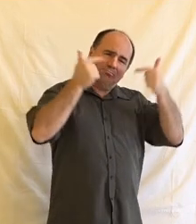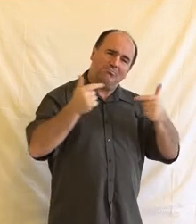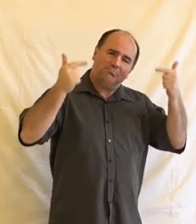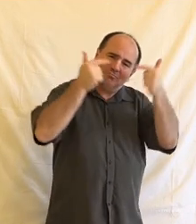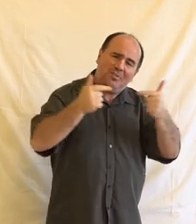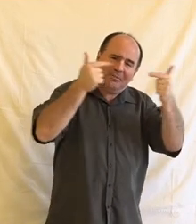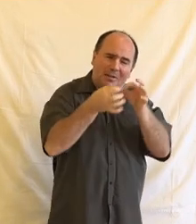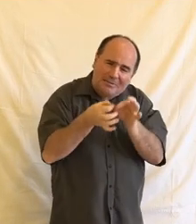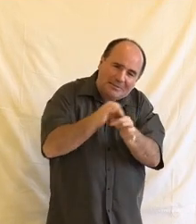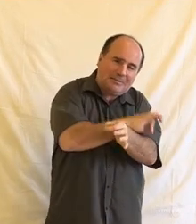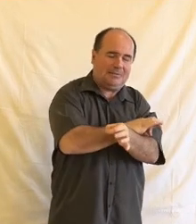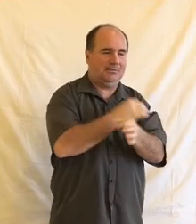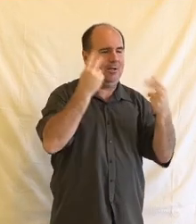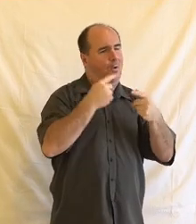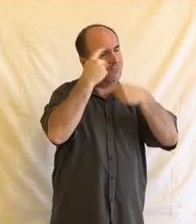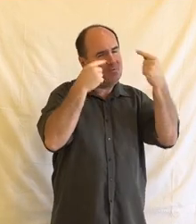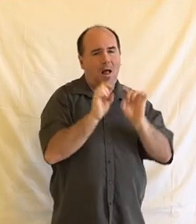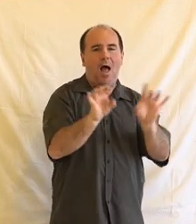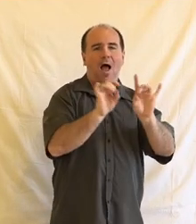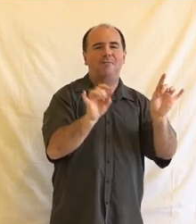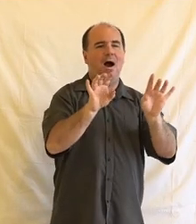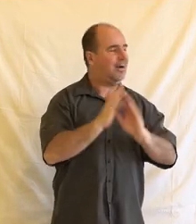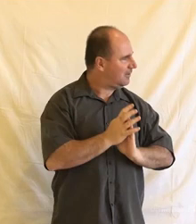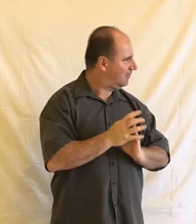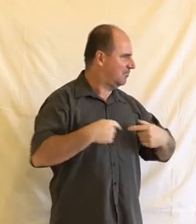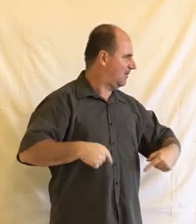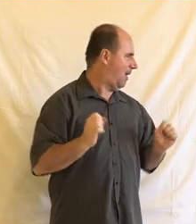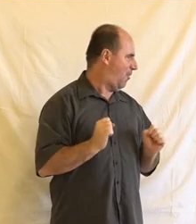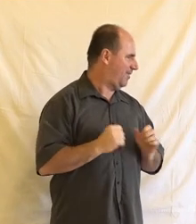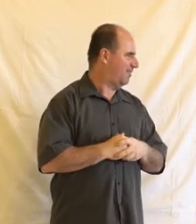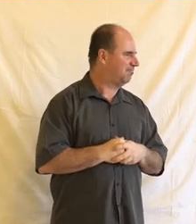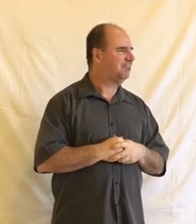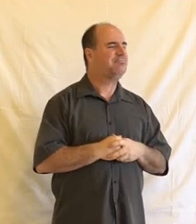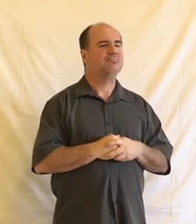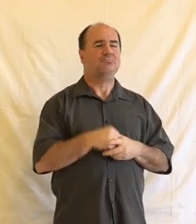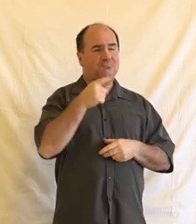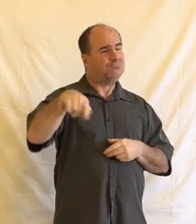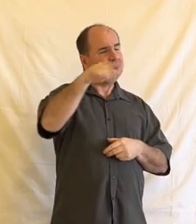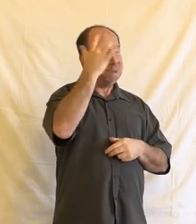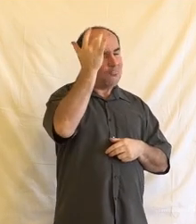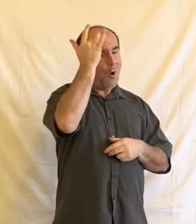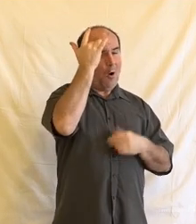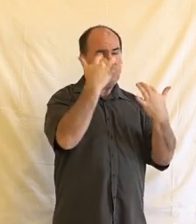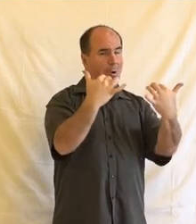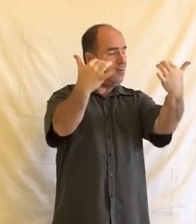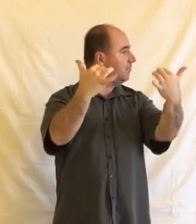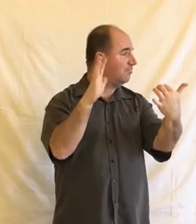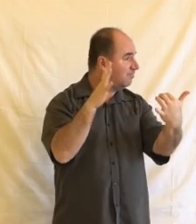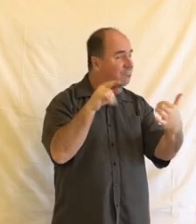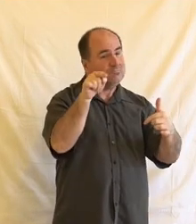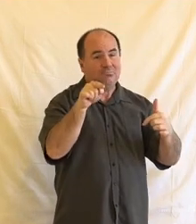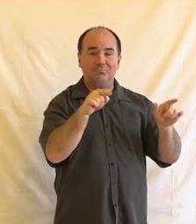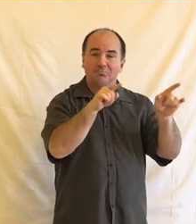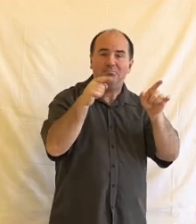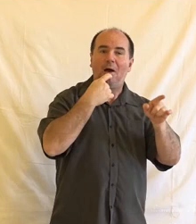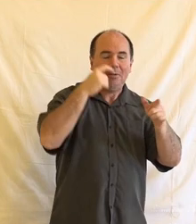ne jako úplně odborné kolokvium mezi těmi, kdo vás pravidelně poslouchají. Je to trochu, abychom se opravdu mezi různými obory,